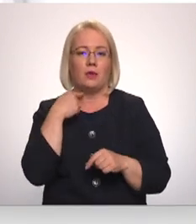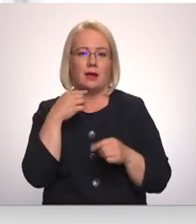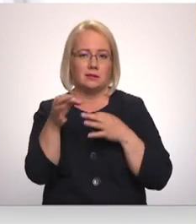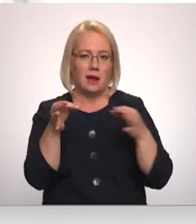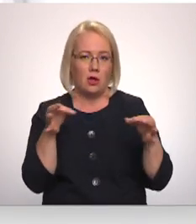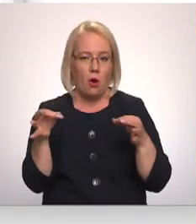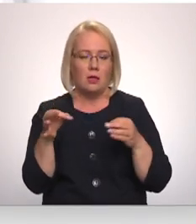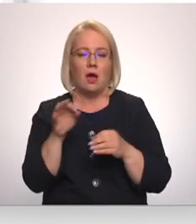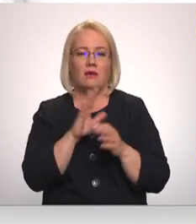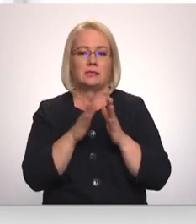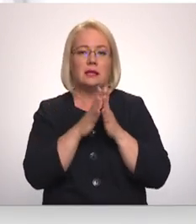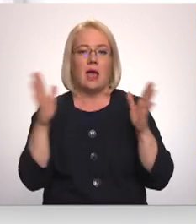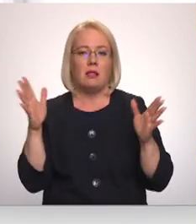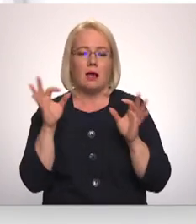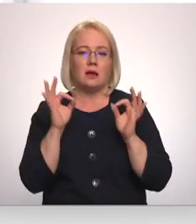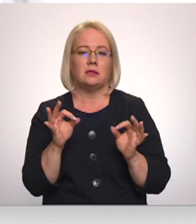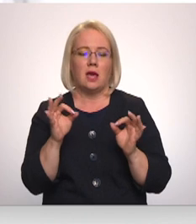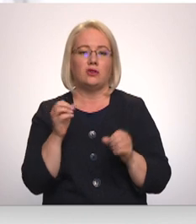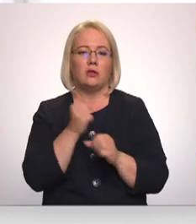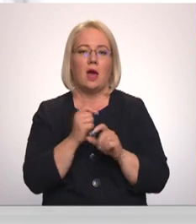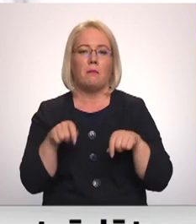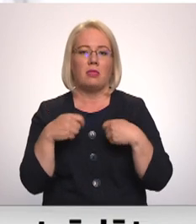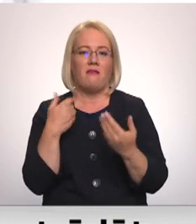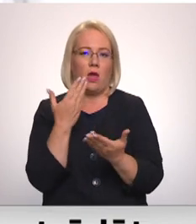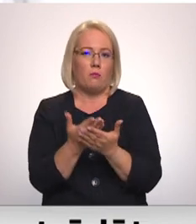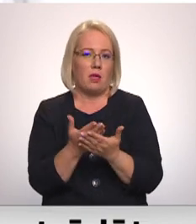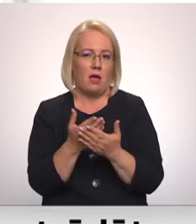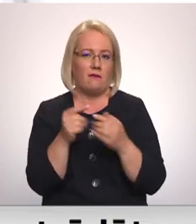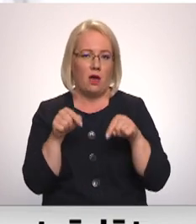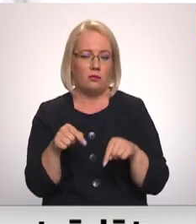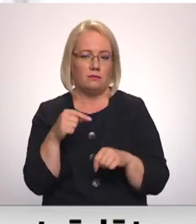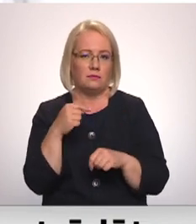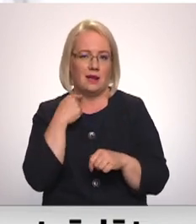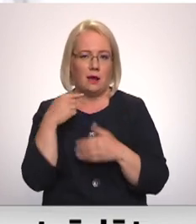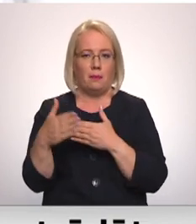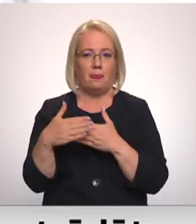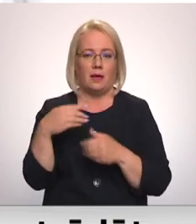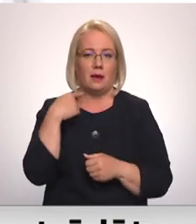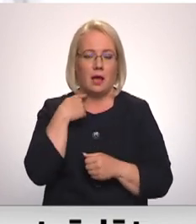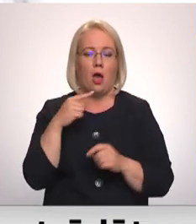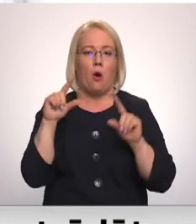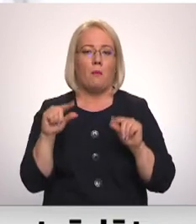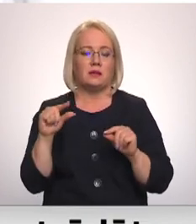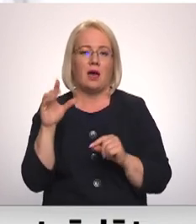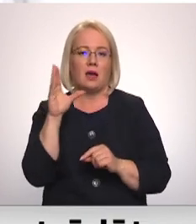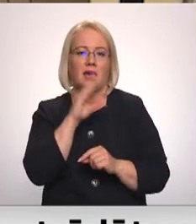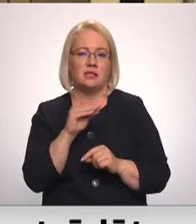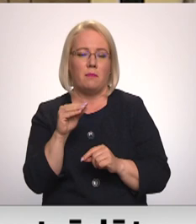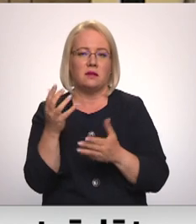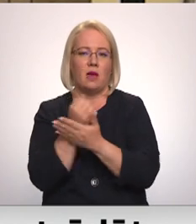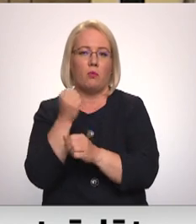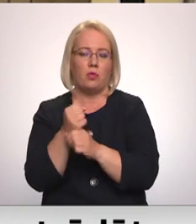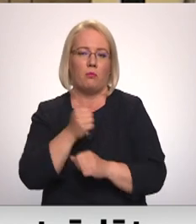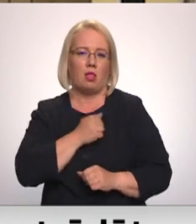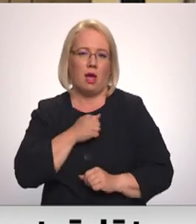ir vislielākais darba devēja piedāvājums. Mazāks iespējas, piemēram, tas būs Latgales reģionā.